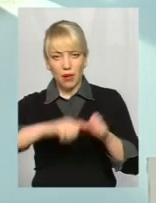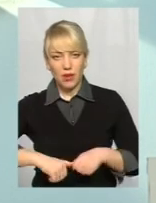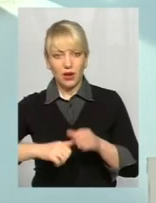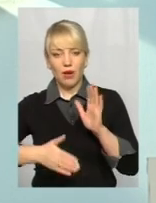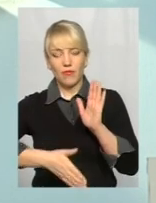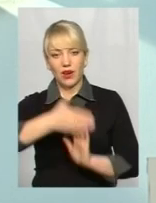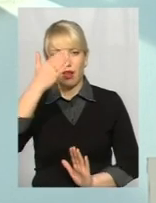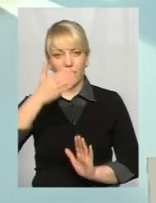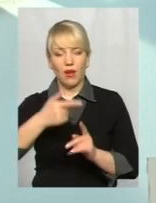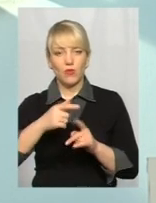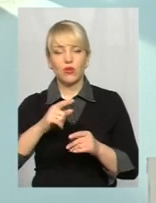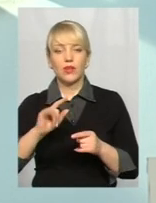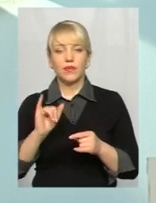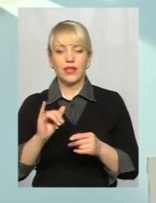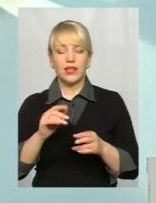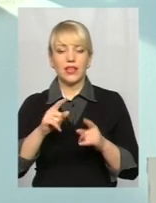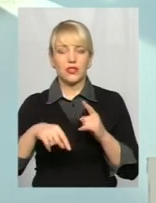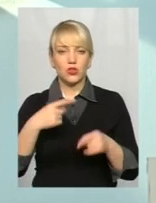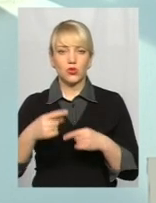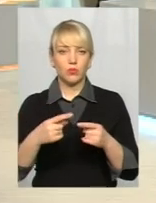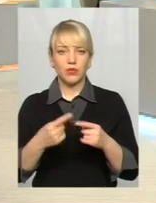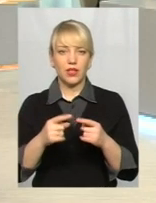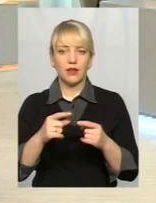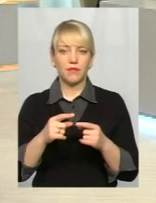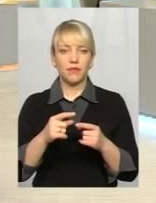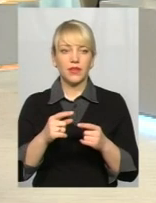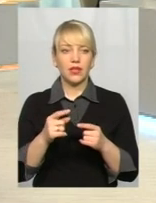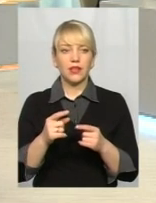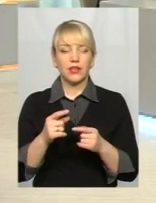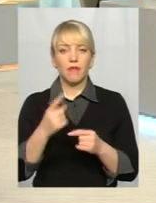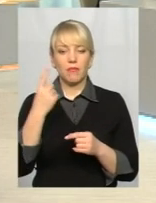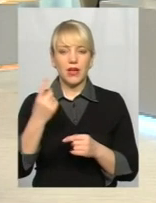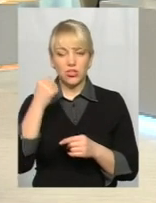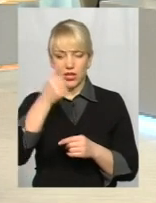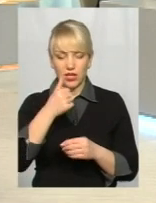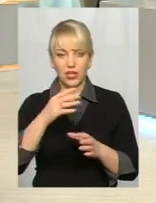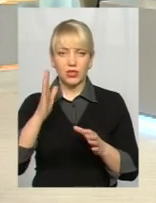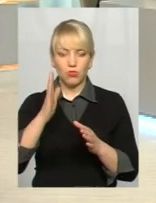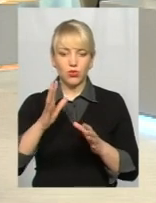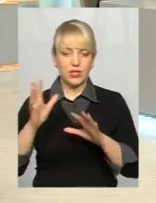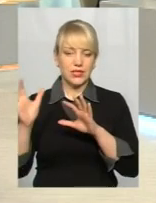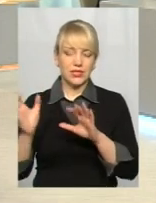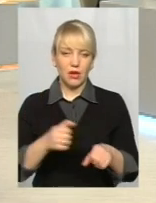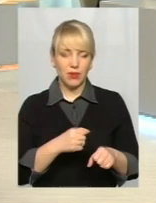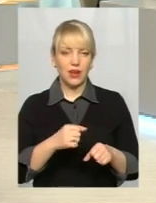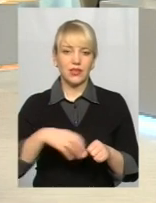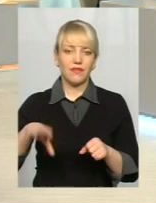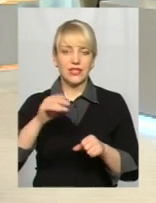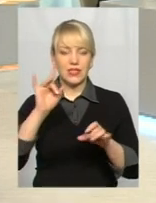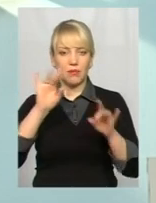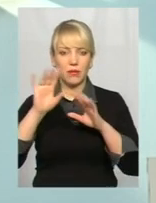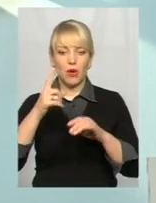наступний етап після прийняття правил розміщення зовнішньої реклами буде в перший рік забрати всі бікборди з першої зони, і